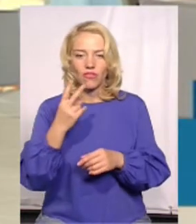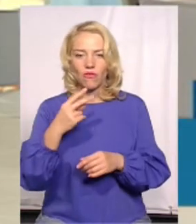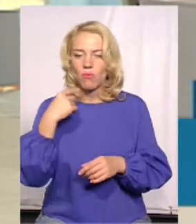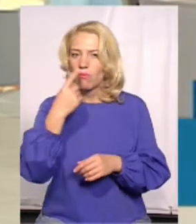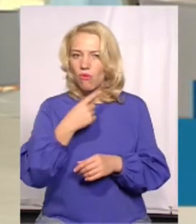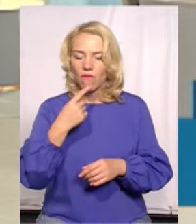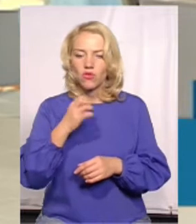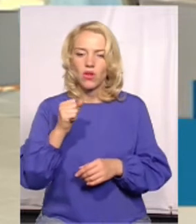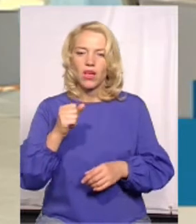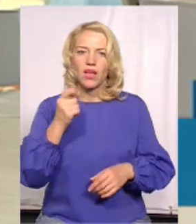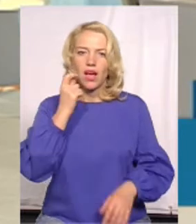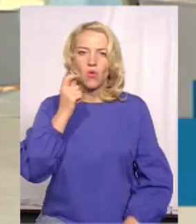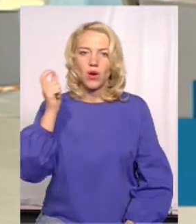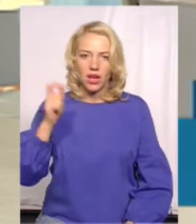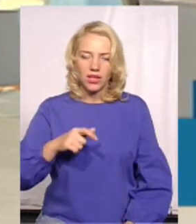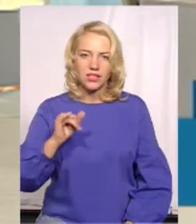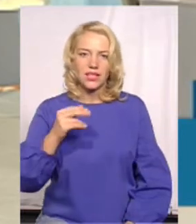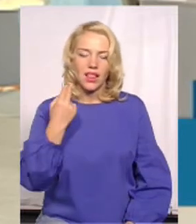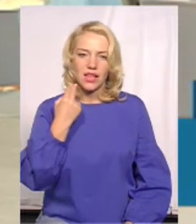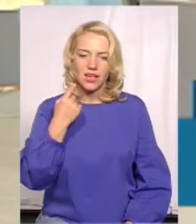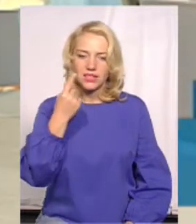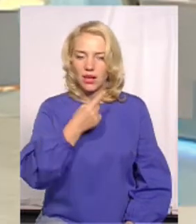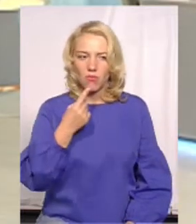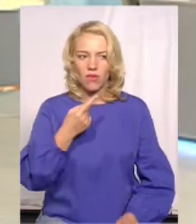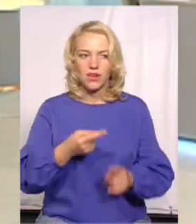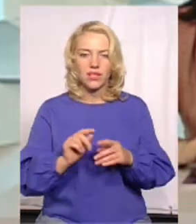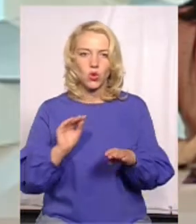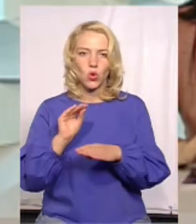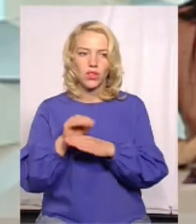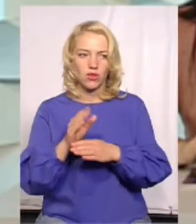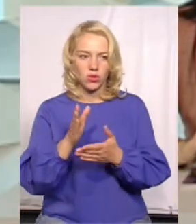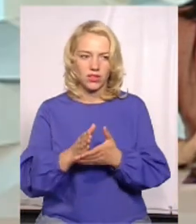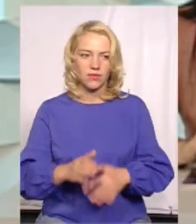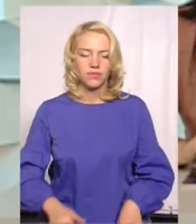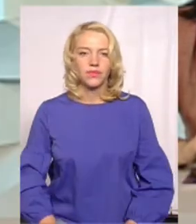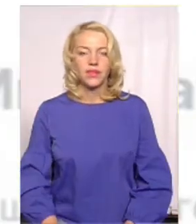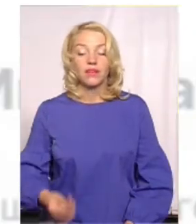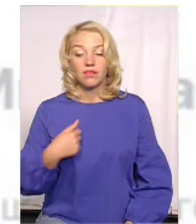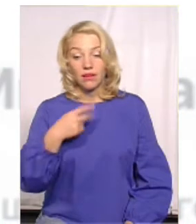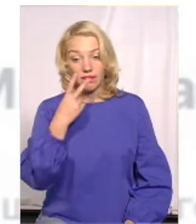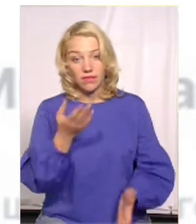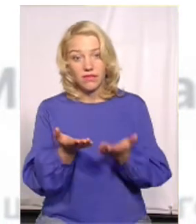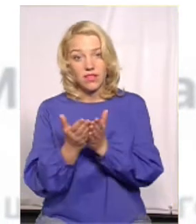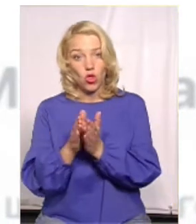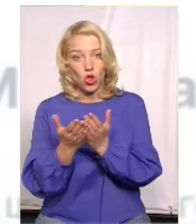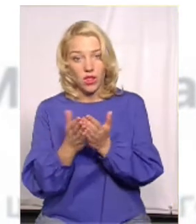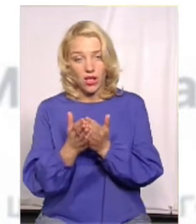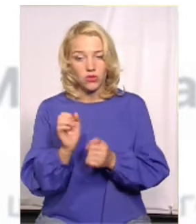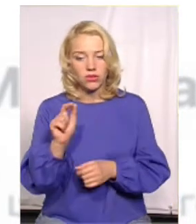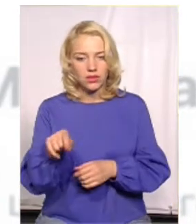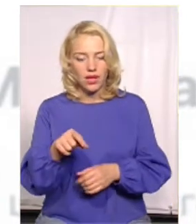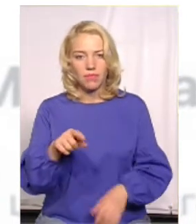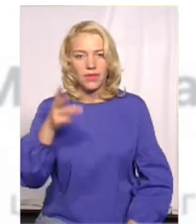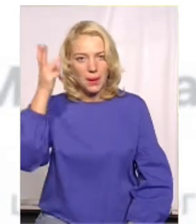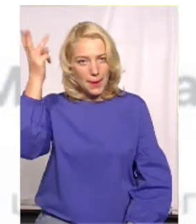англійської і української версії, а також це є в додатках. А ось я дивився додаток, і там